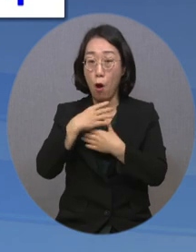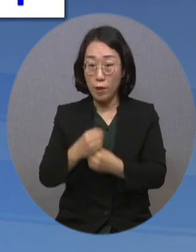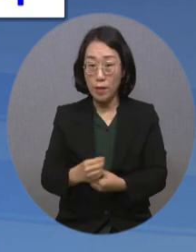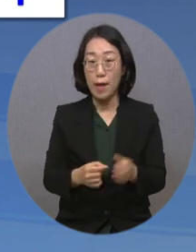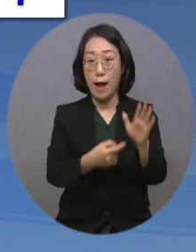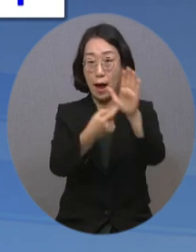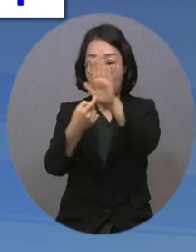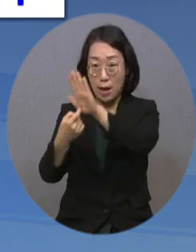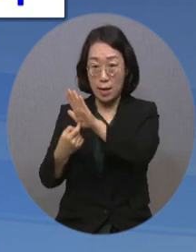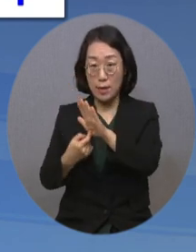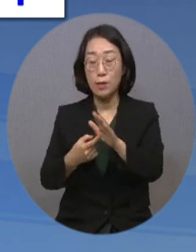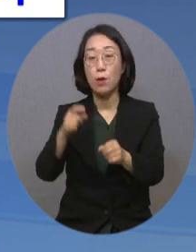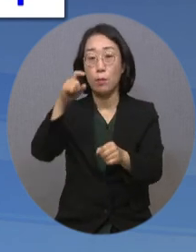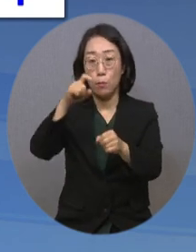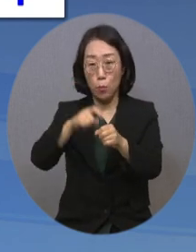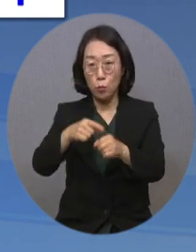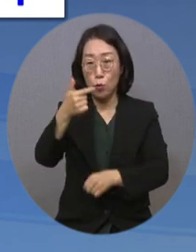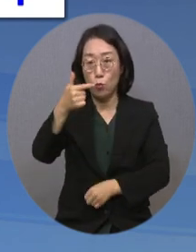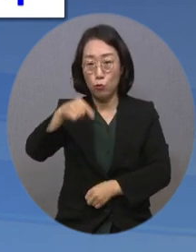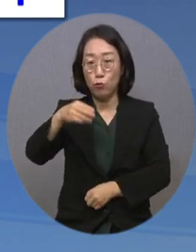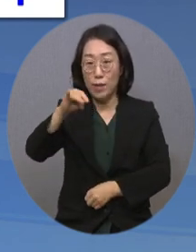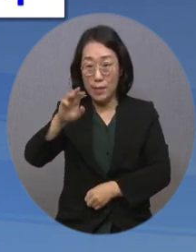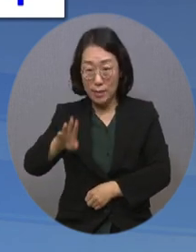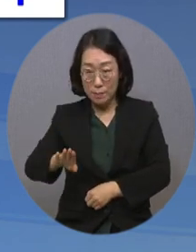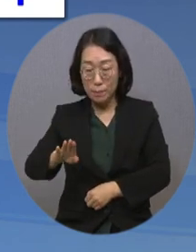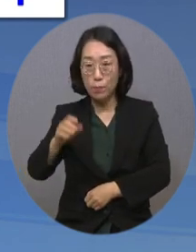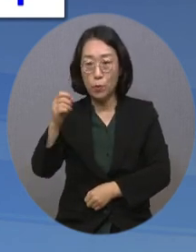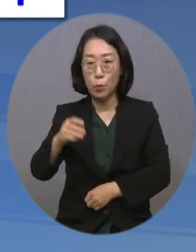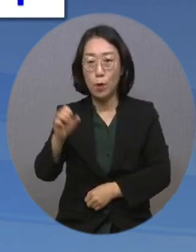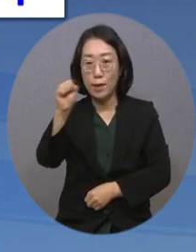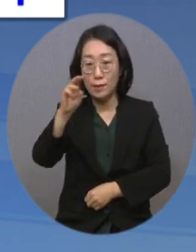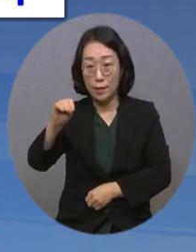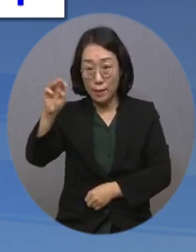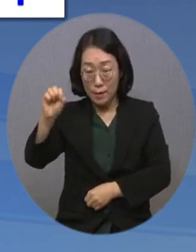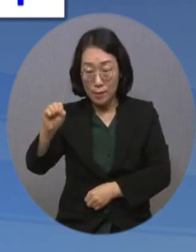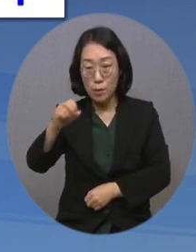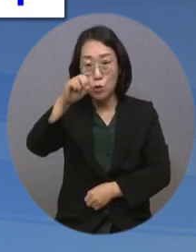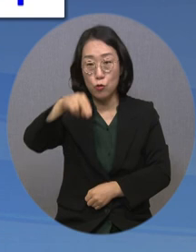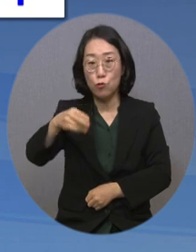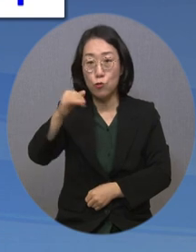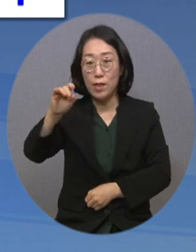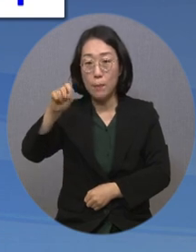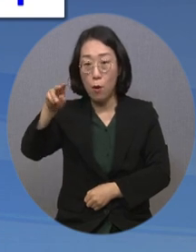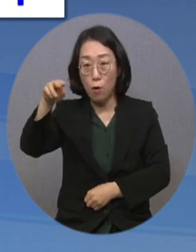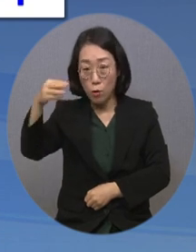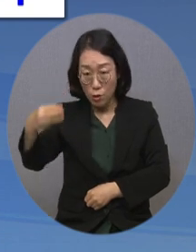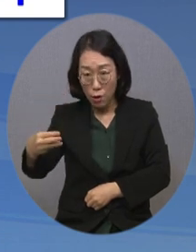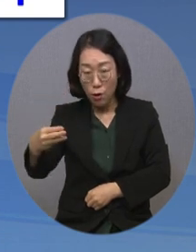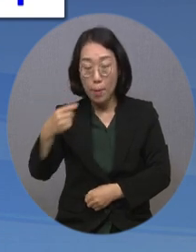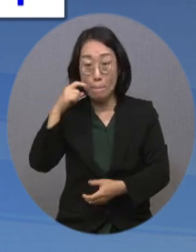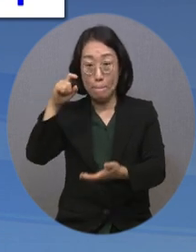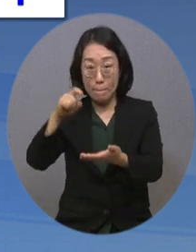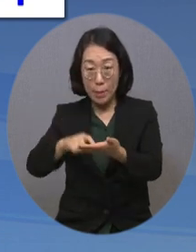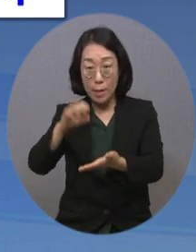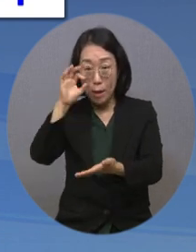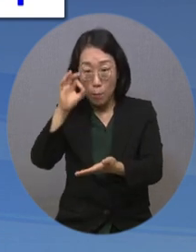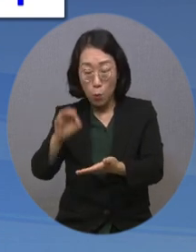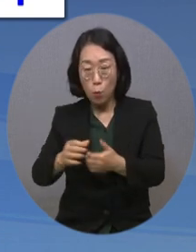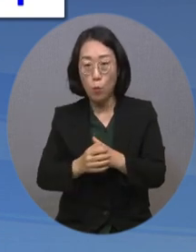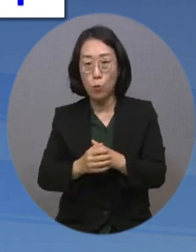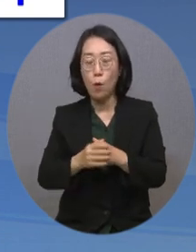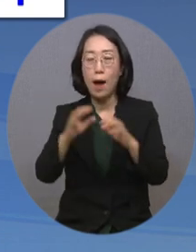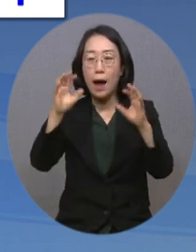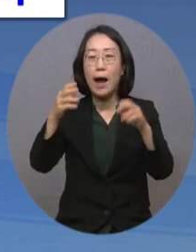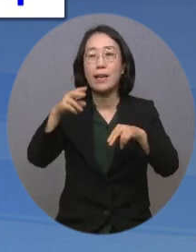서울 다누리관광 놀이집 또는 SNS에서 유니버셜 관광시설을 확인한 뒤 병사로와 아기